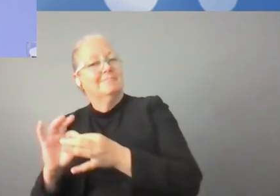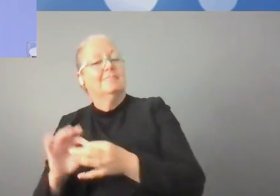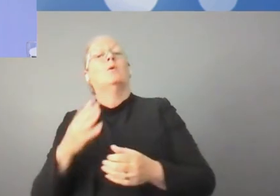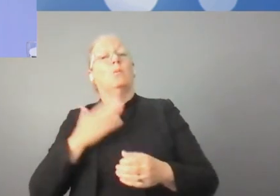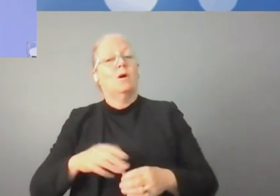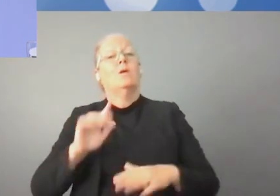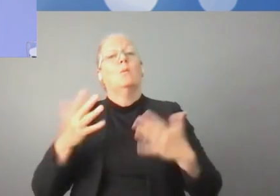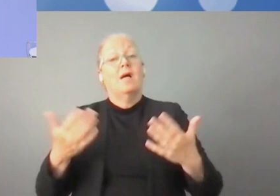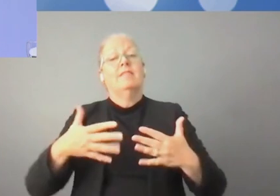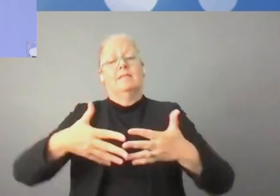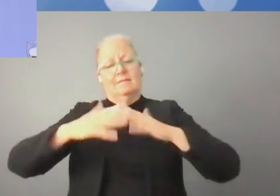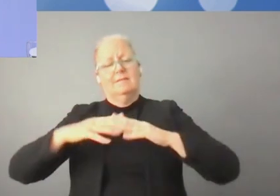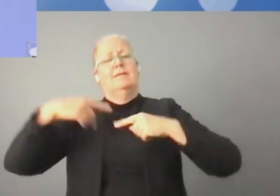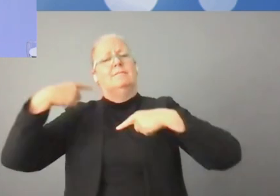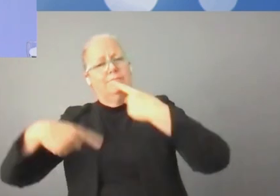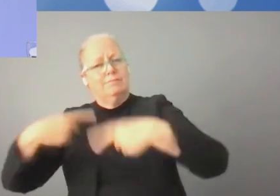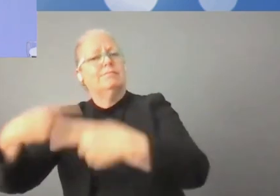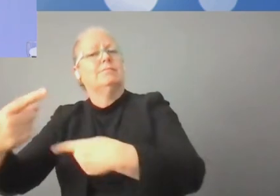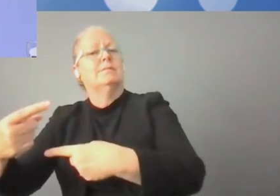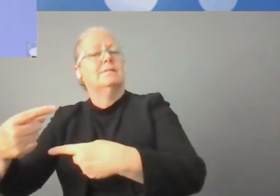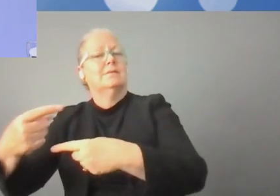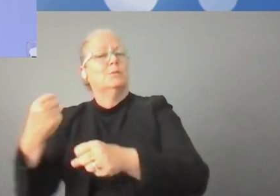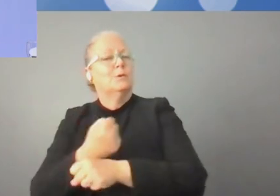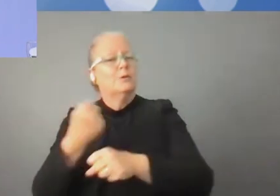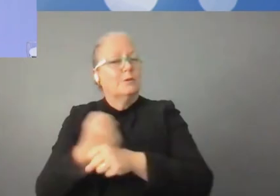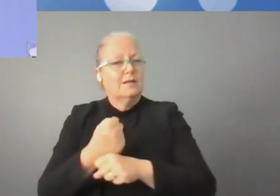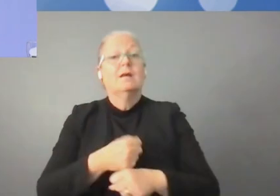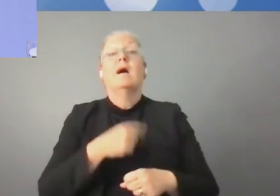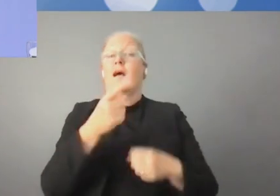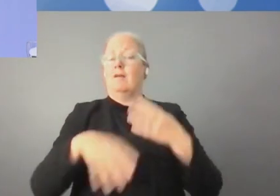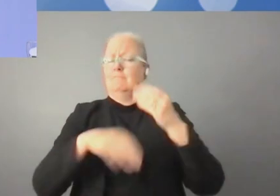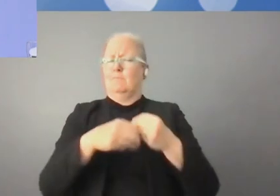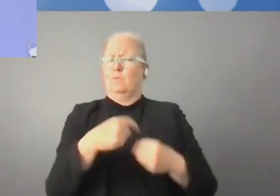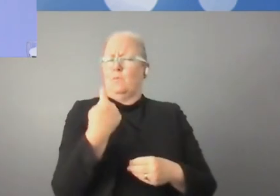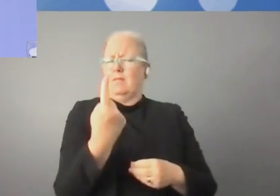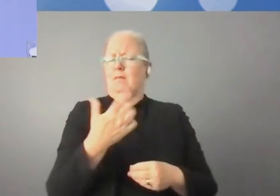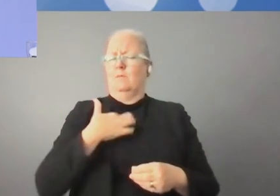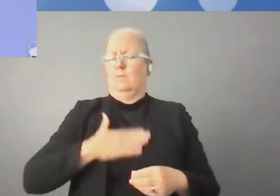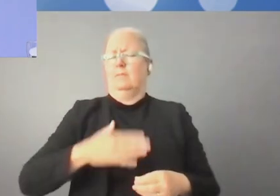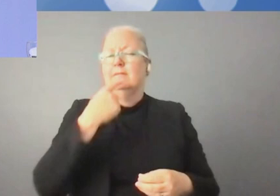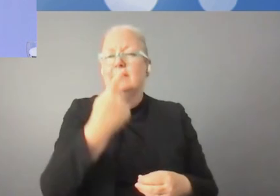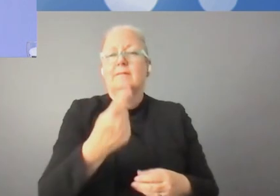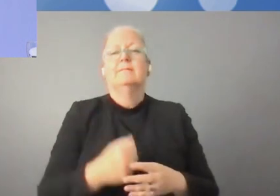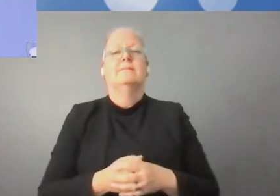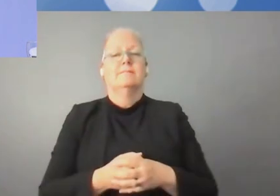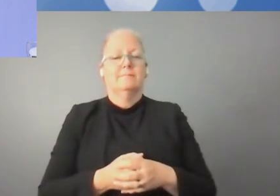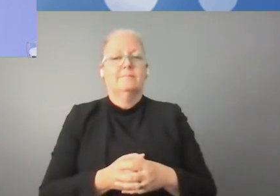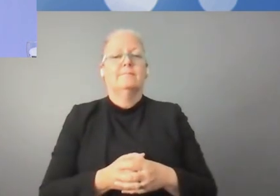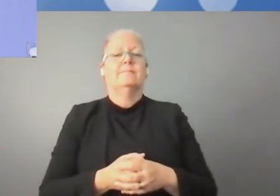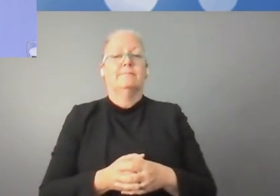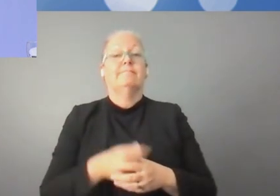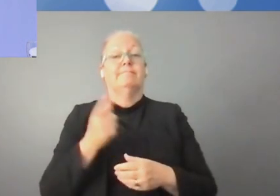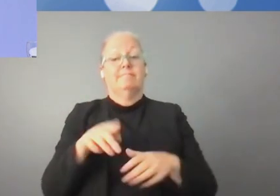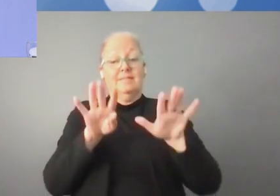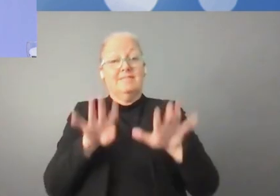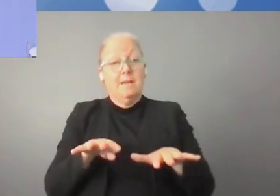On a aussi l'Union internationale des télécoms qui travaille sur le sujet. Et j'ajouterai rapidement, si vous me